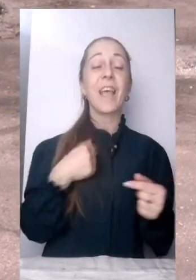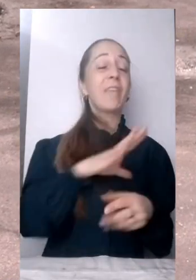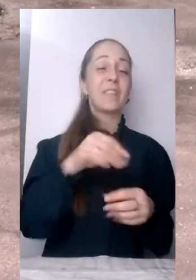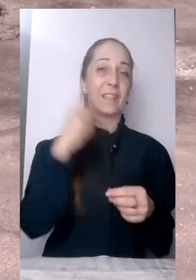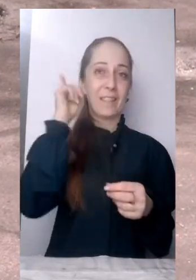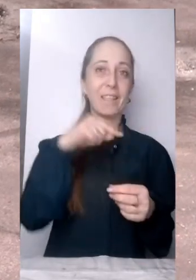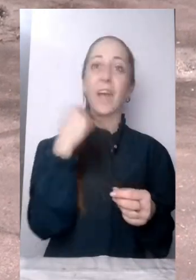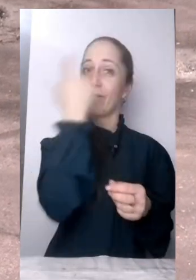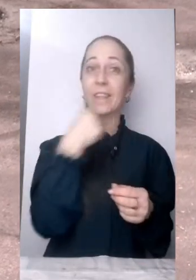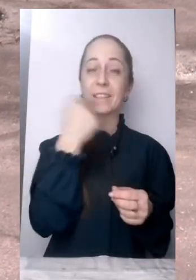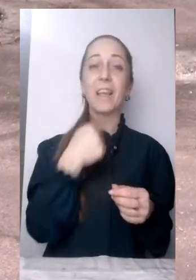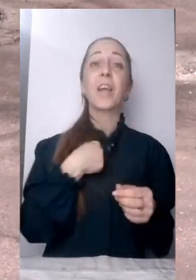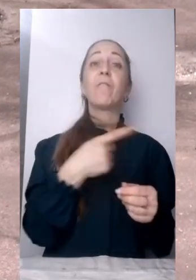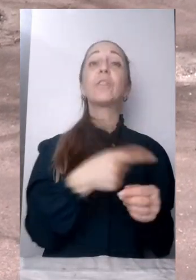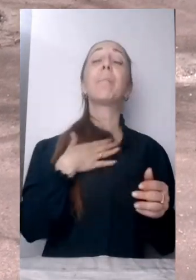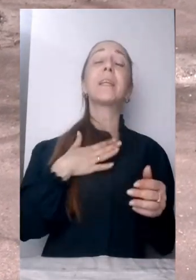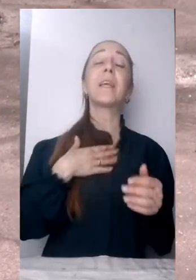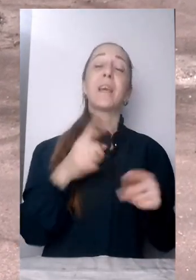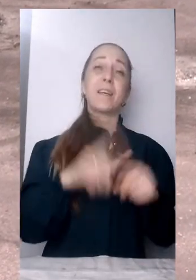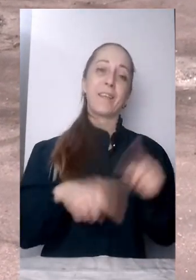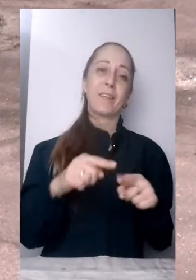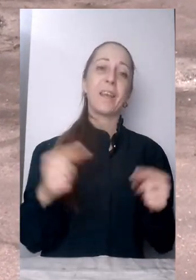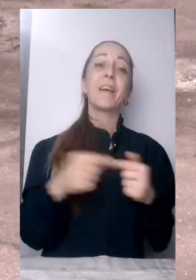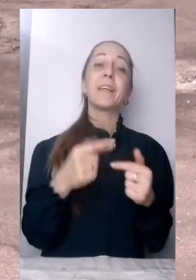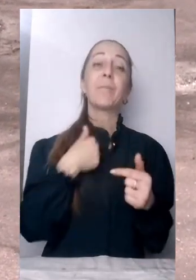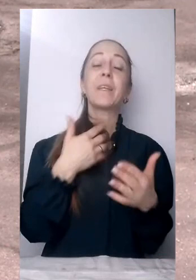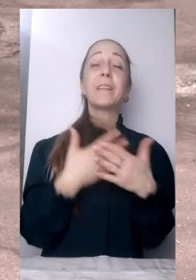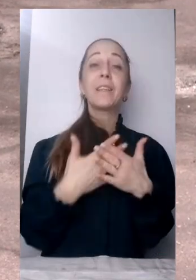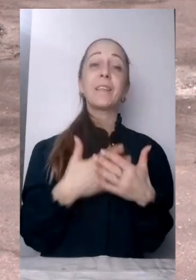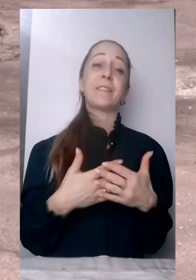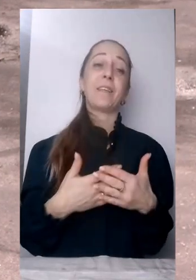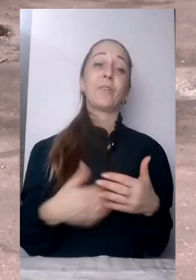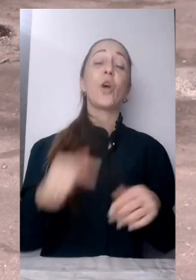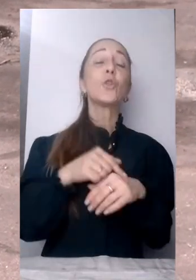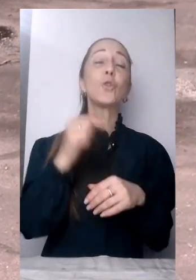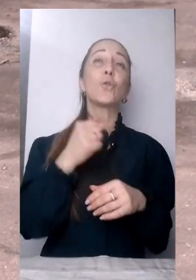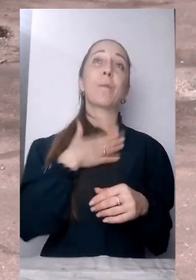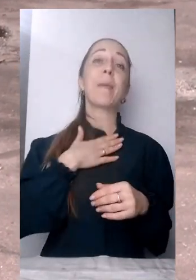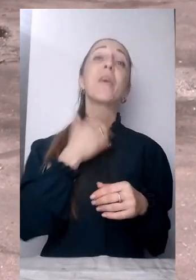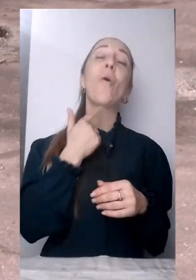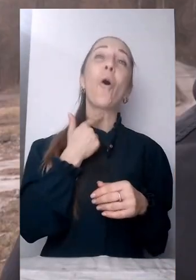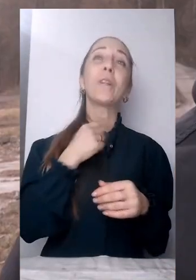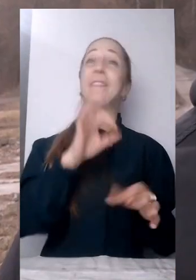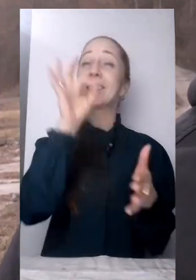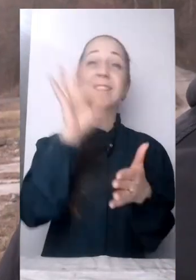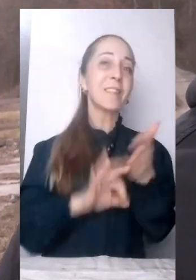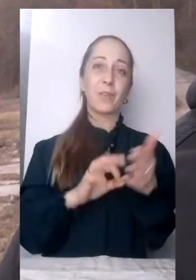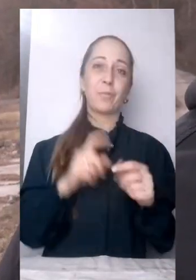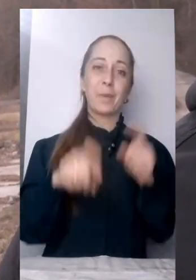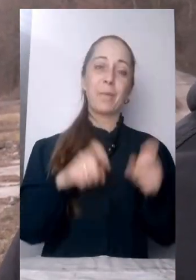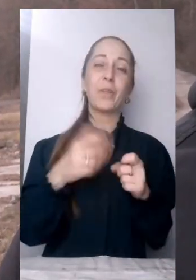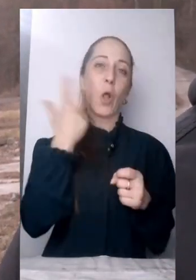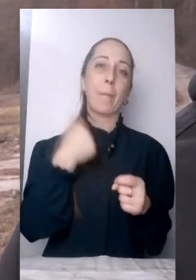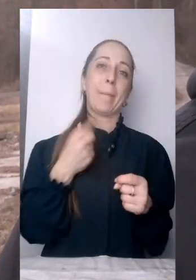точно рідні. І вони, мені здається, вже все одно чують голос, і вони просто миттєво реагують, коли ми приходимо. Чоловік